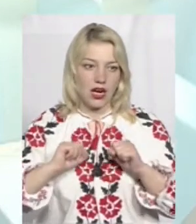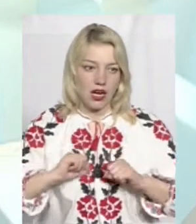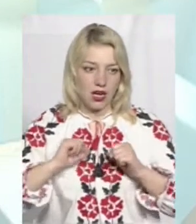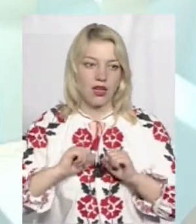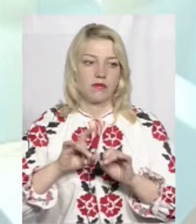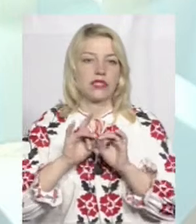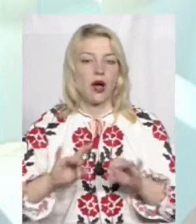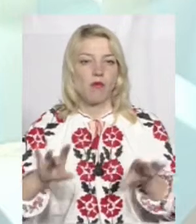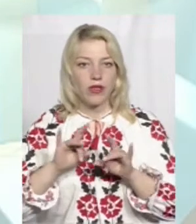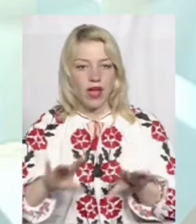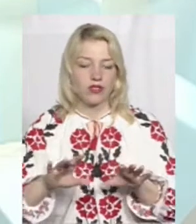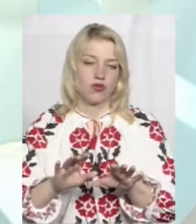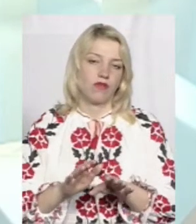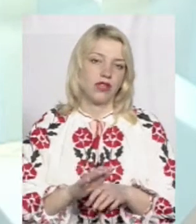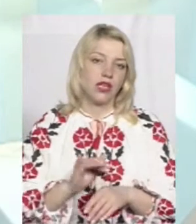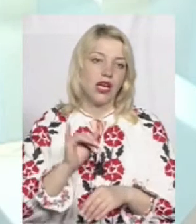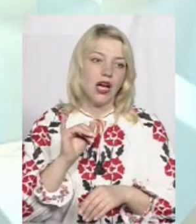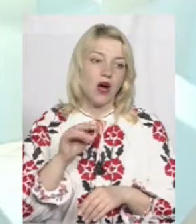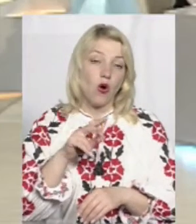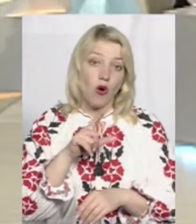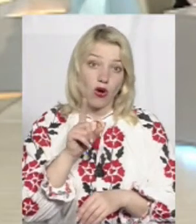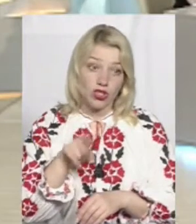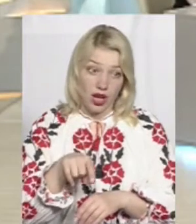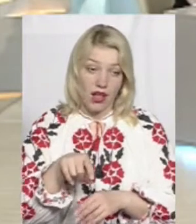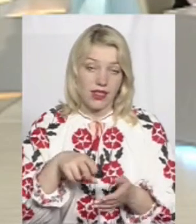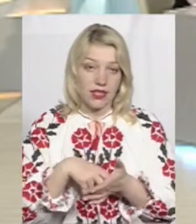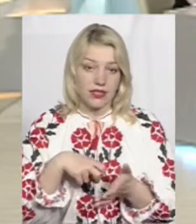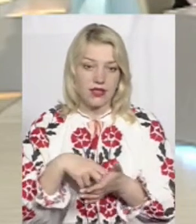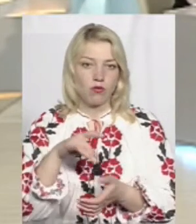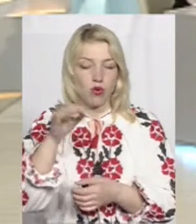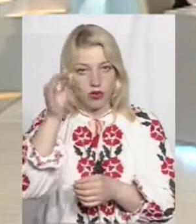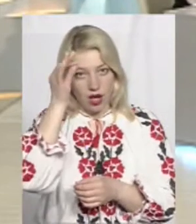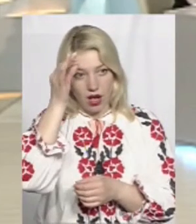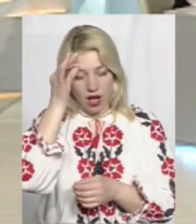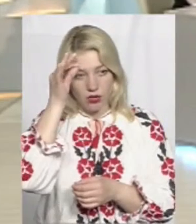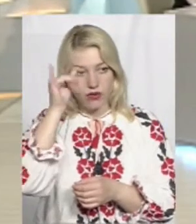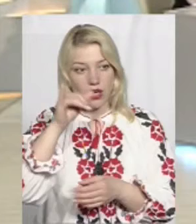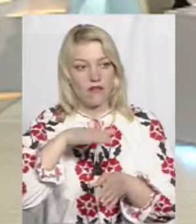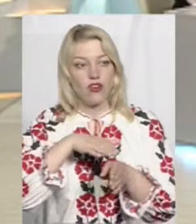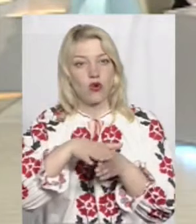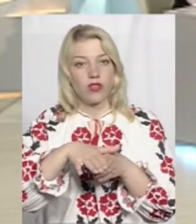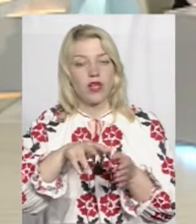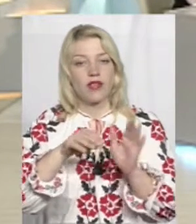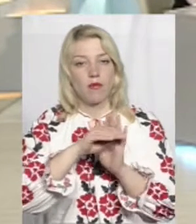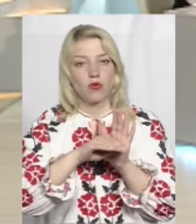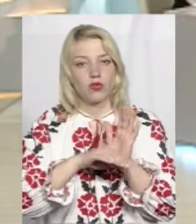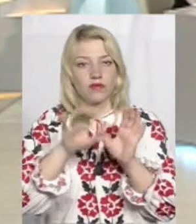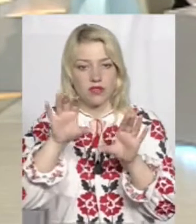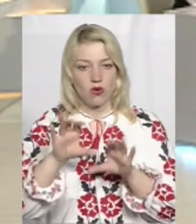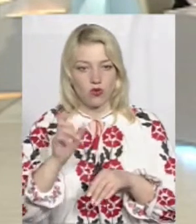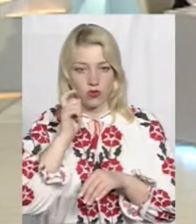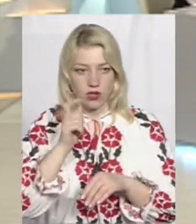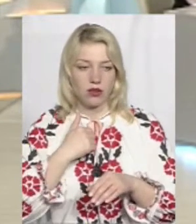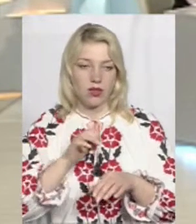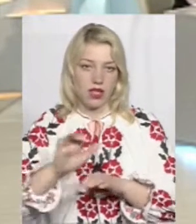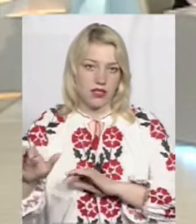пояснювати, роз'яснювати. Хоча лист про нагадування і виконання пунктів закону України ми розіслали